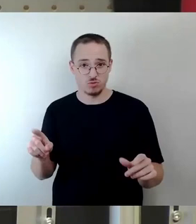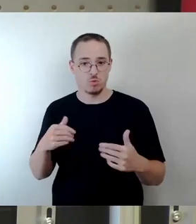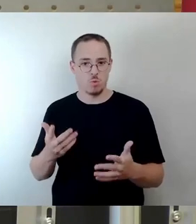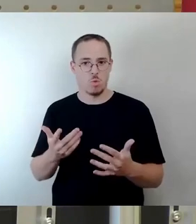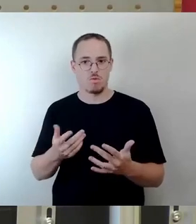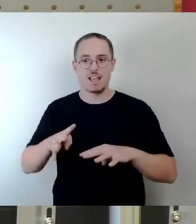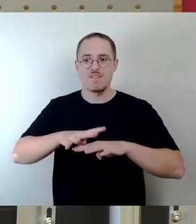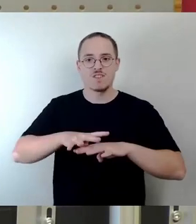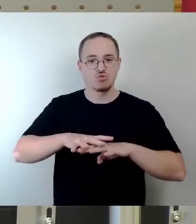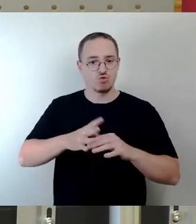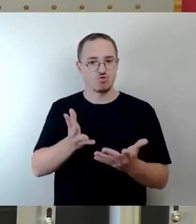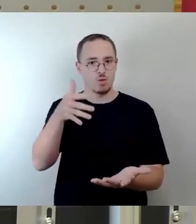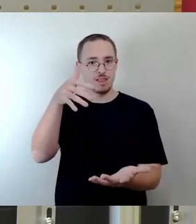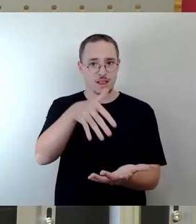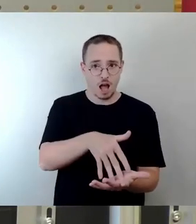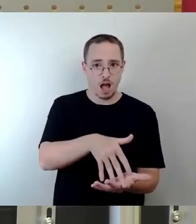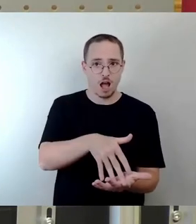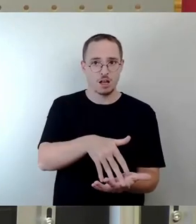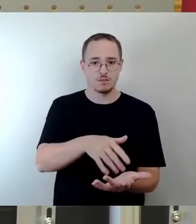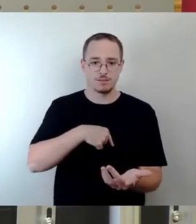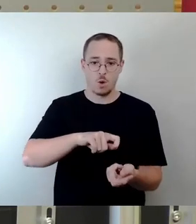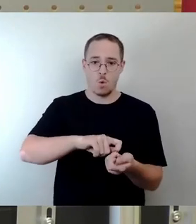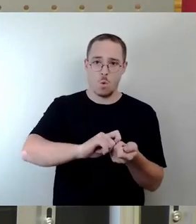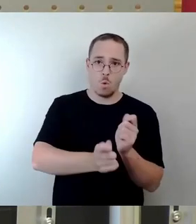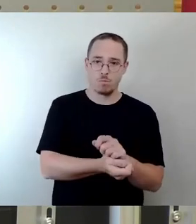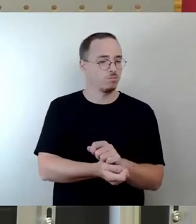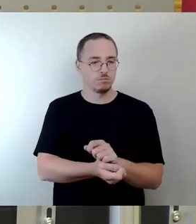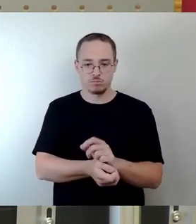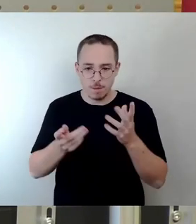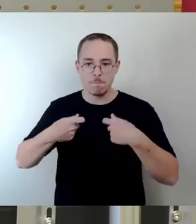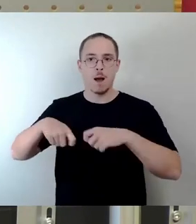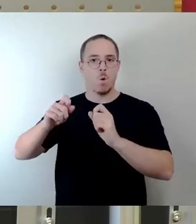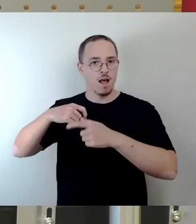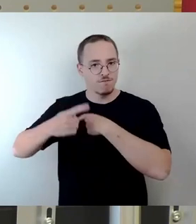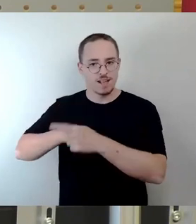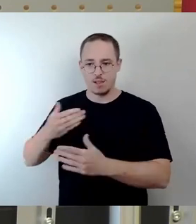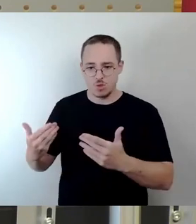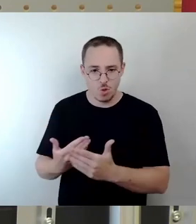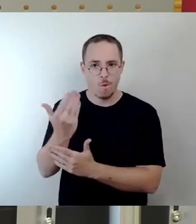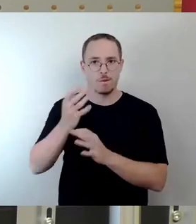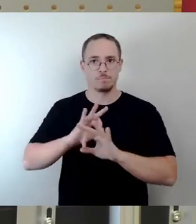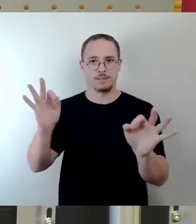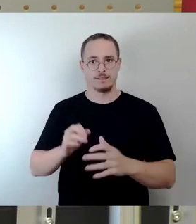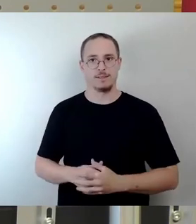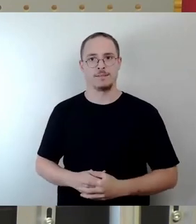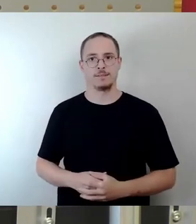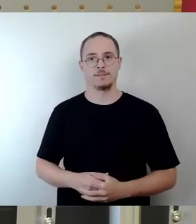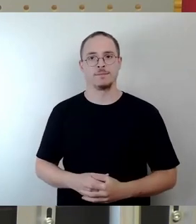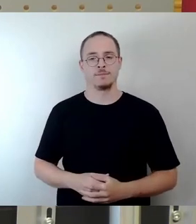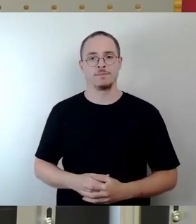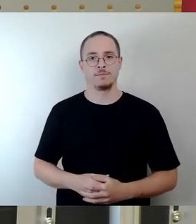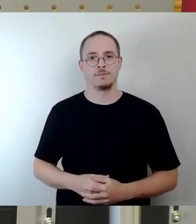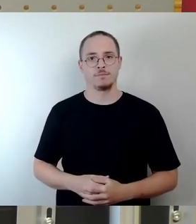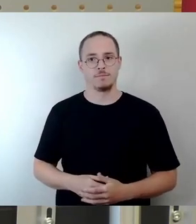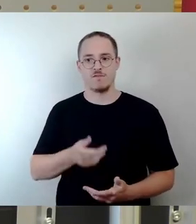entwickeln. Ein grundsätzliches Umdenken ist dringend erforderlich, um auch zukünftig den Anforderungen aller Verkehrsteilnehmer gerecht zu werden. Dafür werden wir uns auch in der